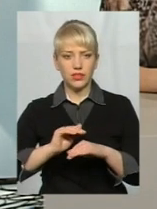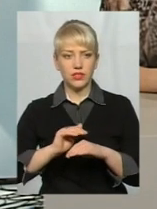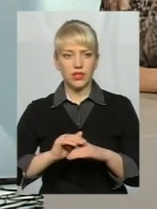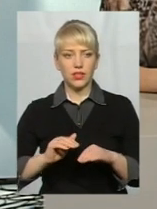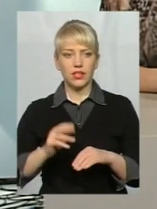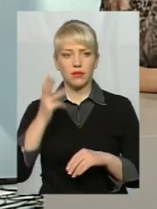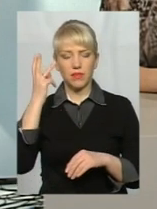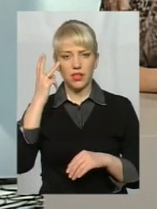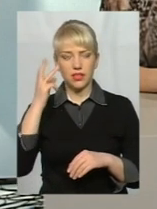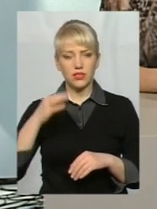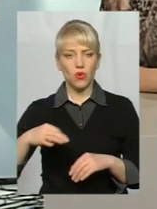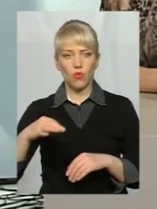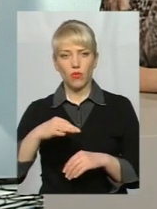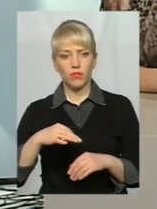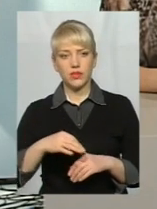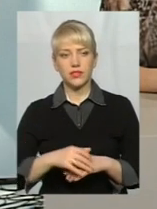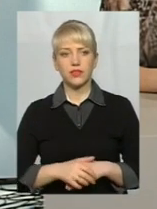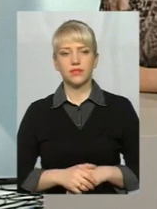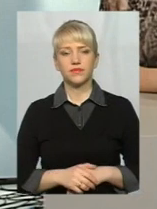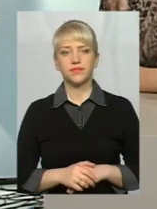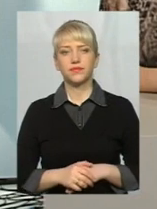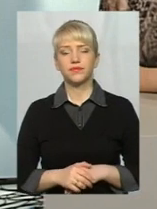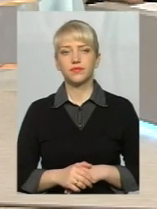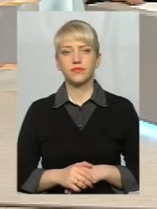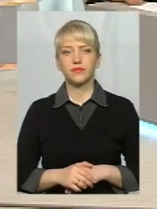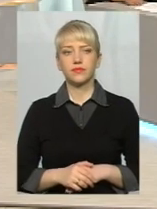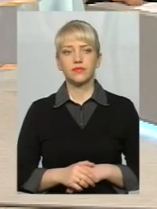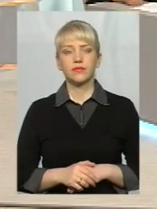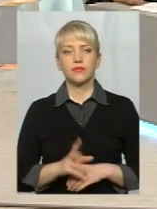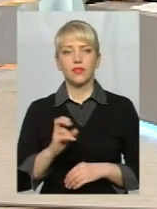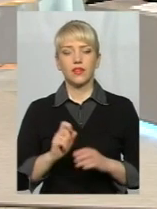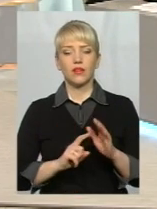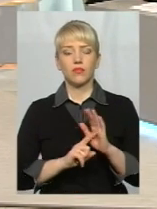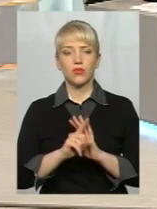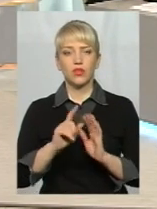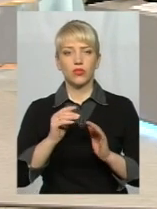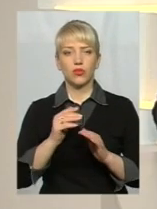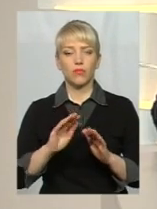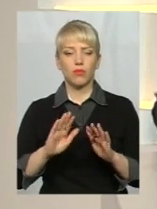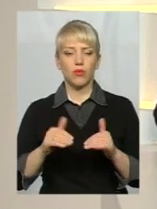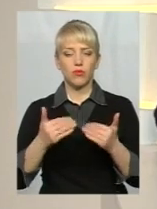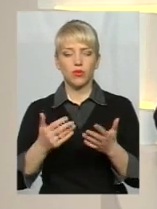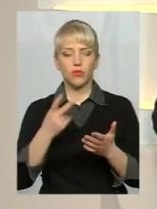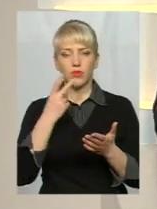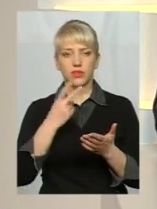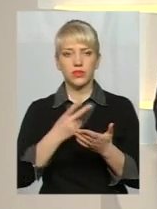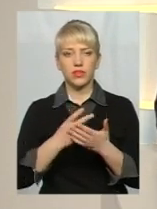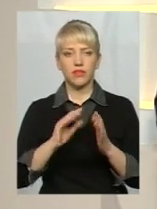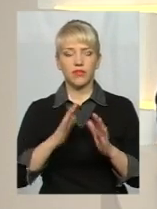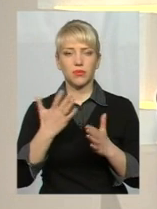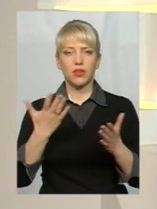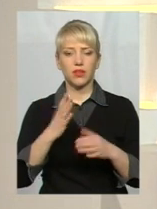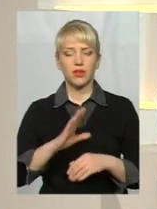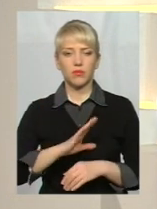поліції Хмельницької області, капітан поліції. Добрий вечір. Добрий вечір. На початок пропоную початок з випадку, який стався в нашій